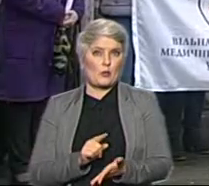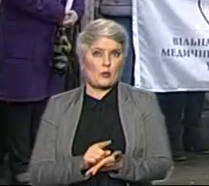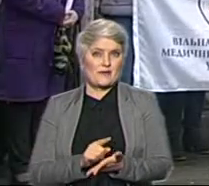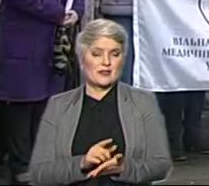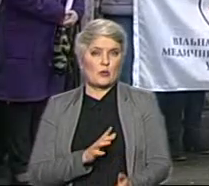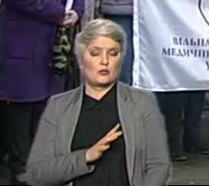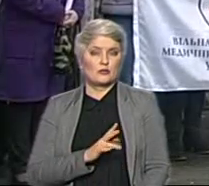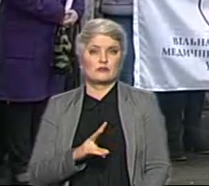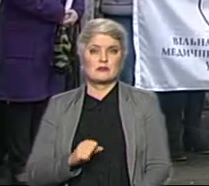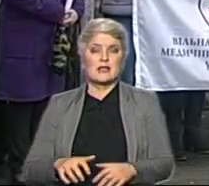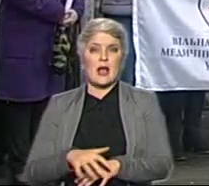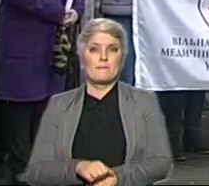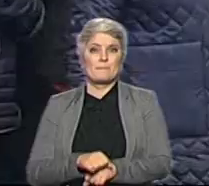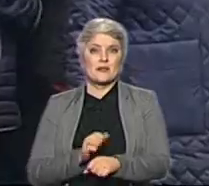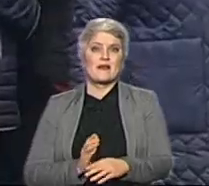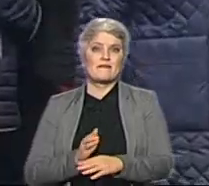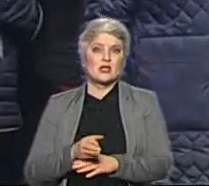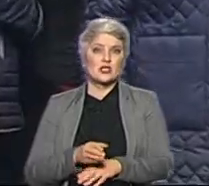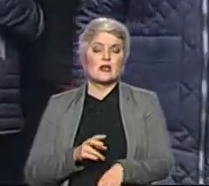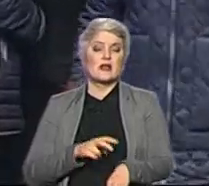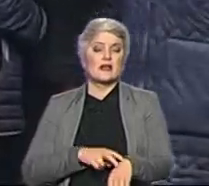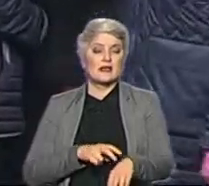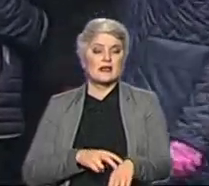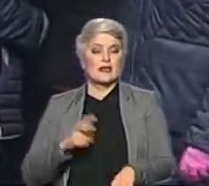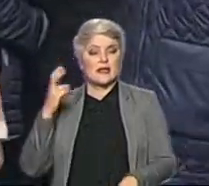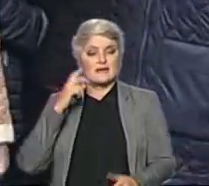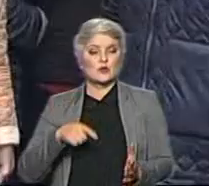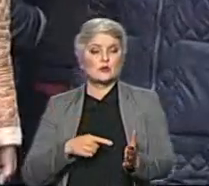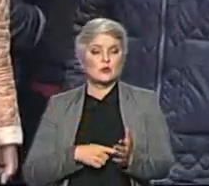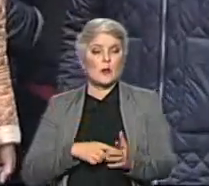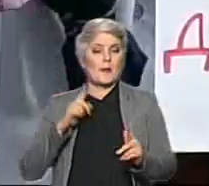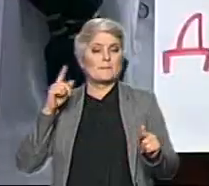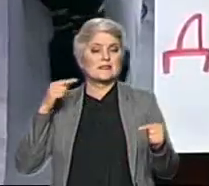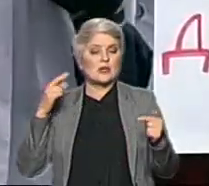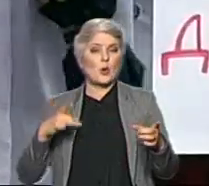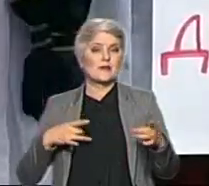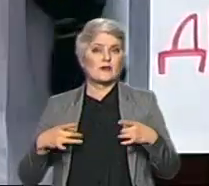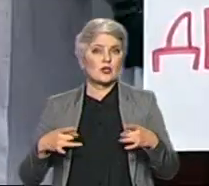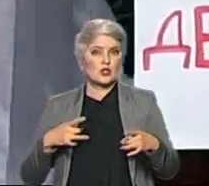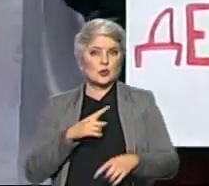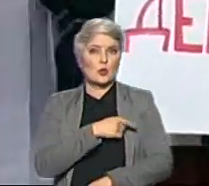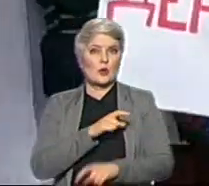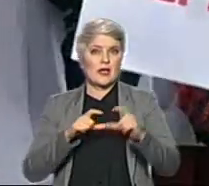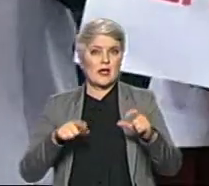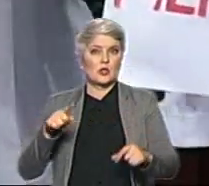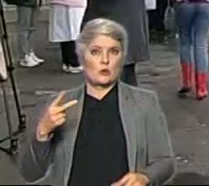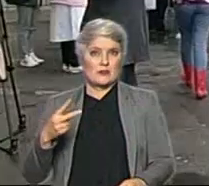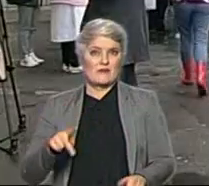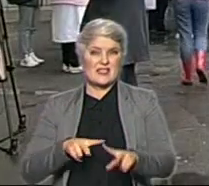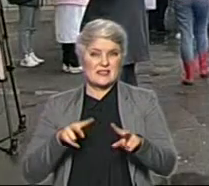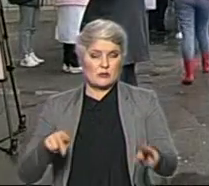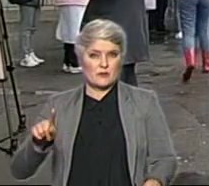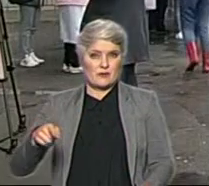На мітинг вийшли і лікарі Київської міської психоневрологічної лікарні номер 2. Вимоги в них ті ж самі – збільшити зарплату.